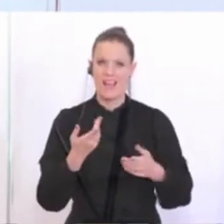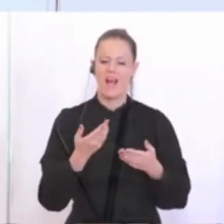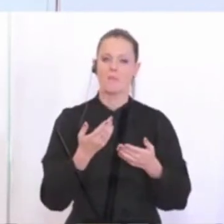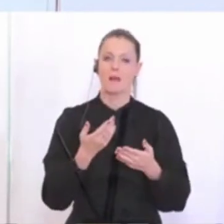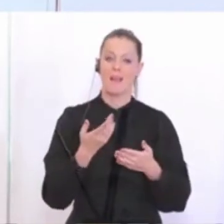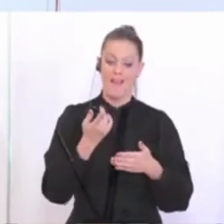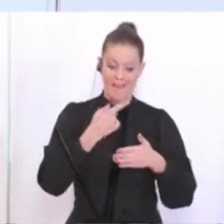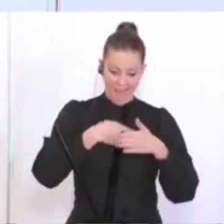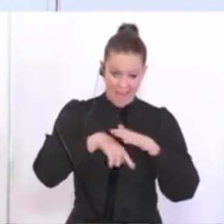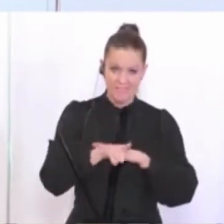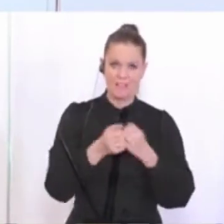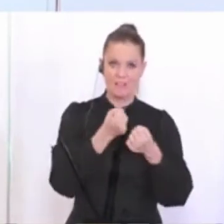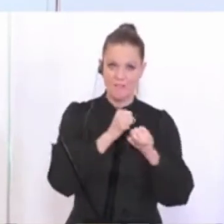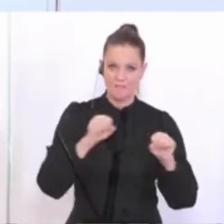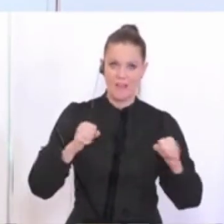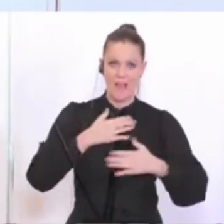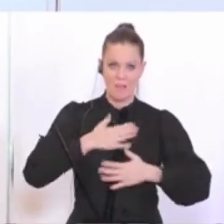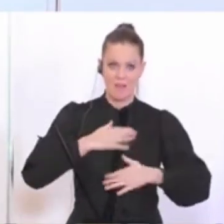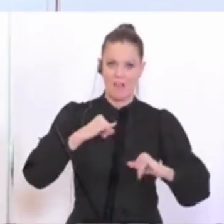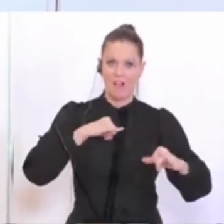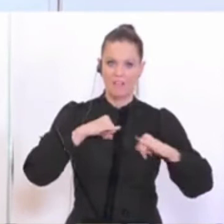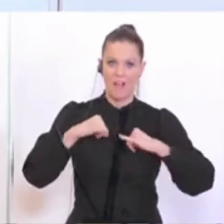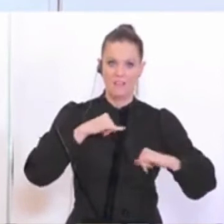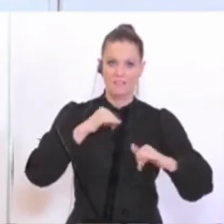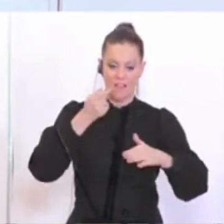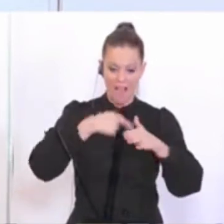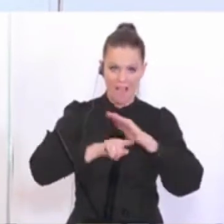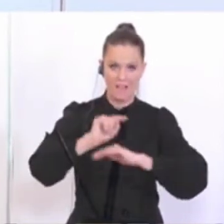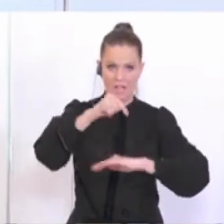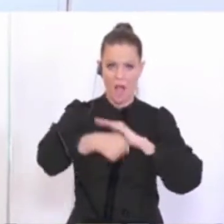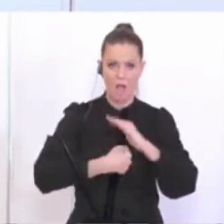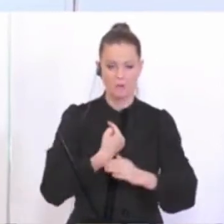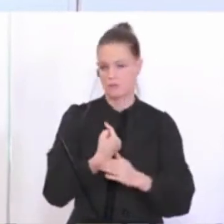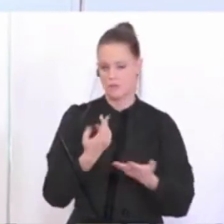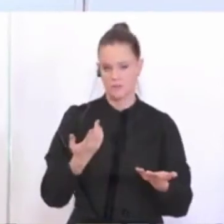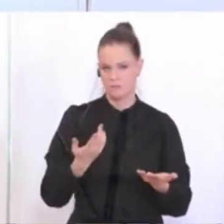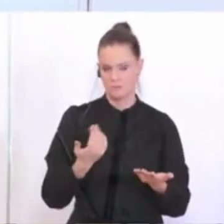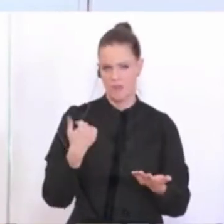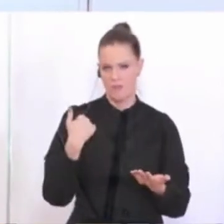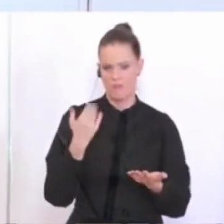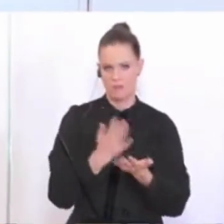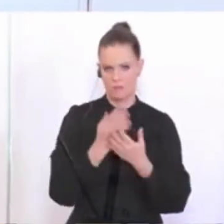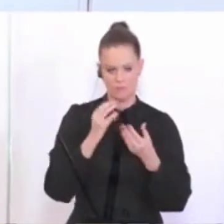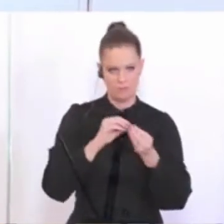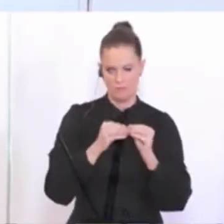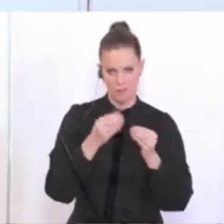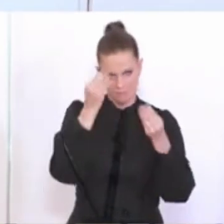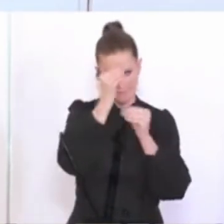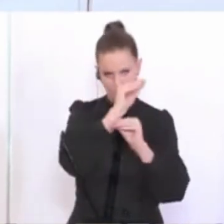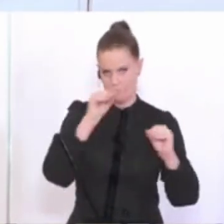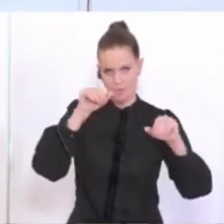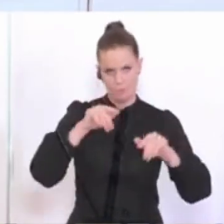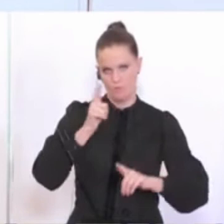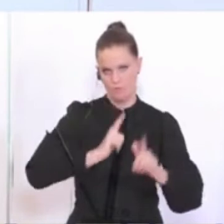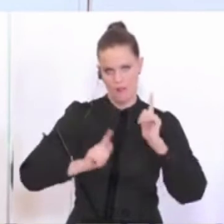Eintritt betrifft und entsprechenden Kassen und Ein- und Ausgängen, da habe ich die Probleme erläutert und das muss ich leider